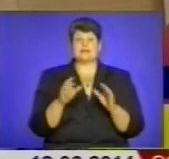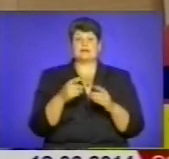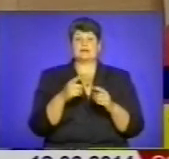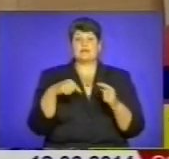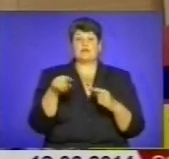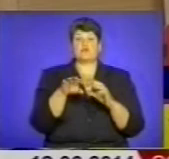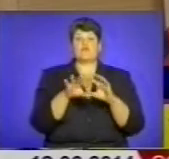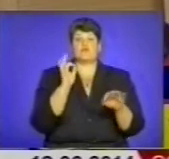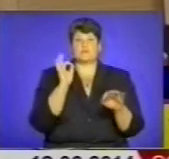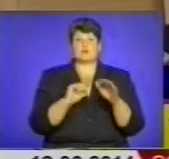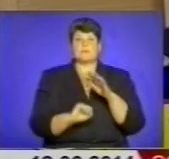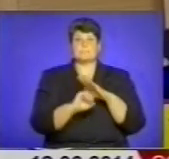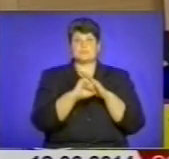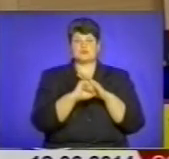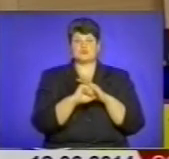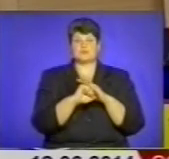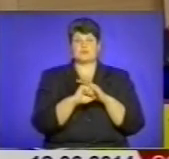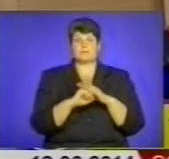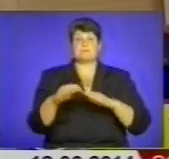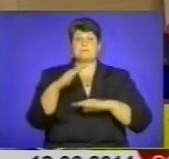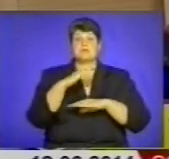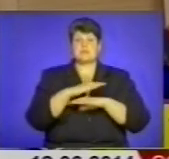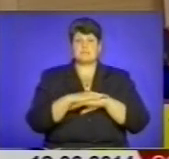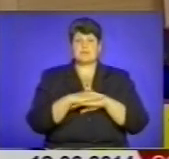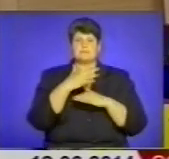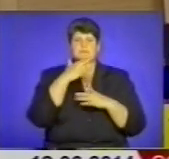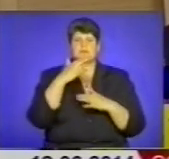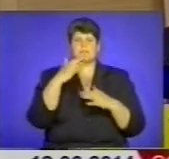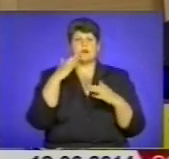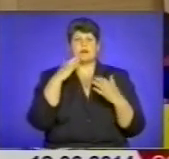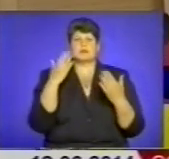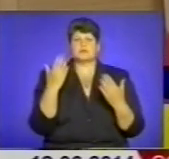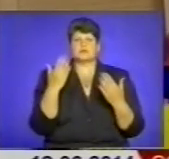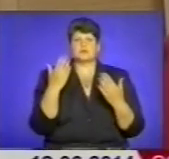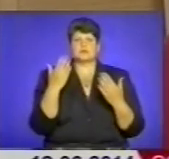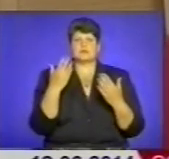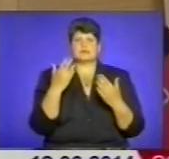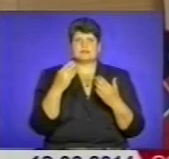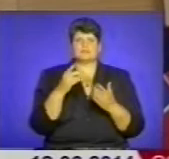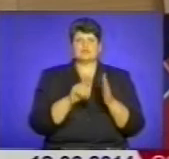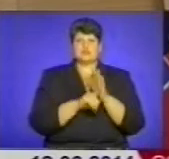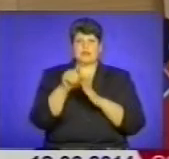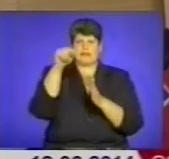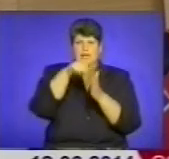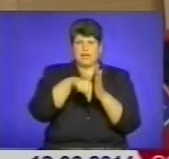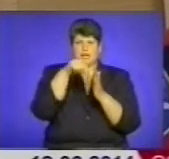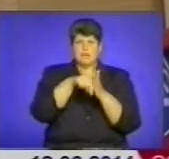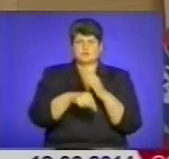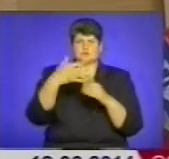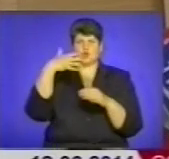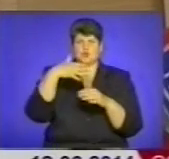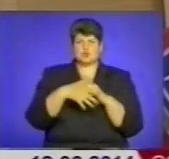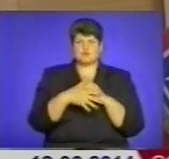базового набору предметів набагато стали глибше розуміти такі